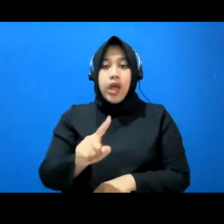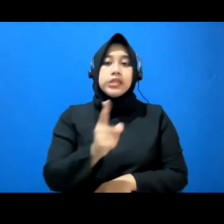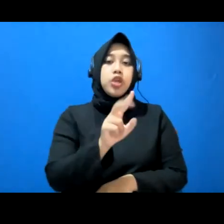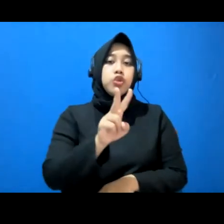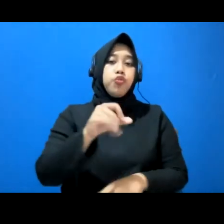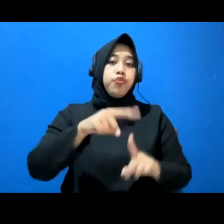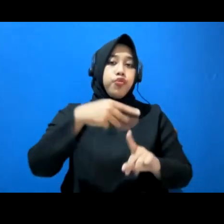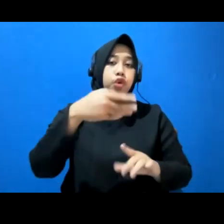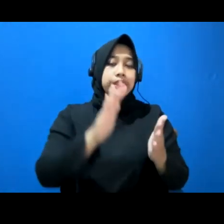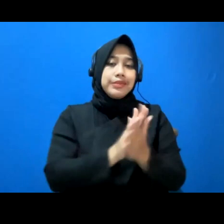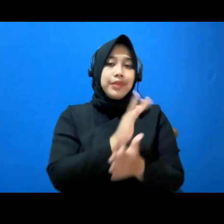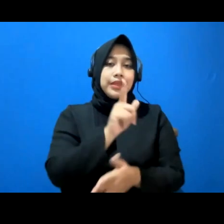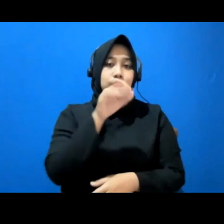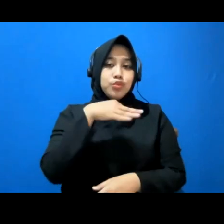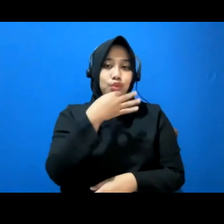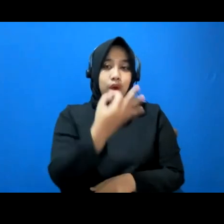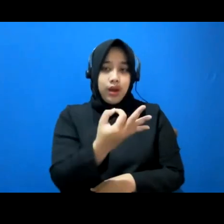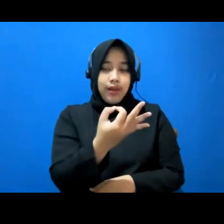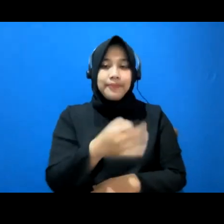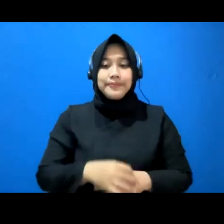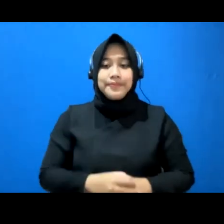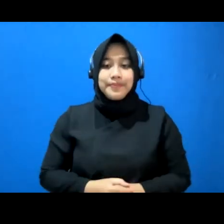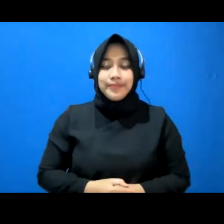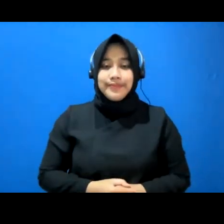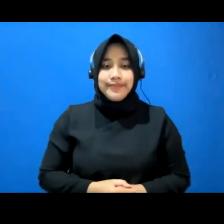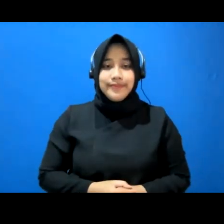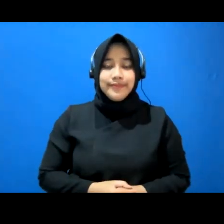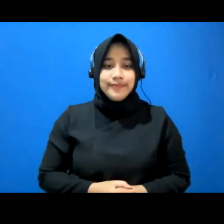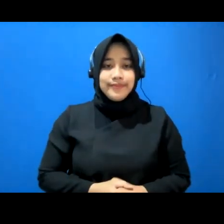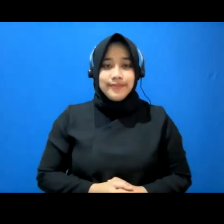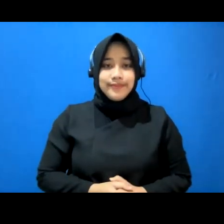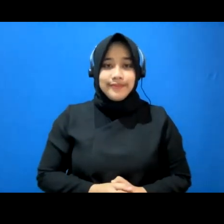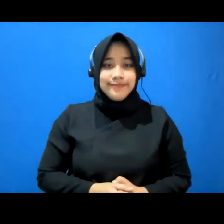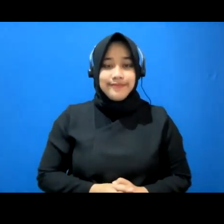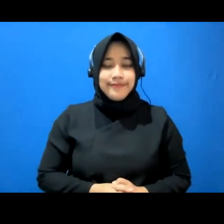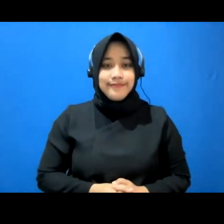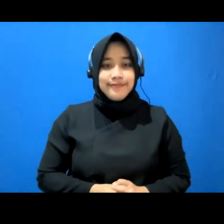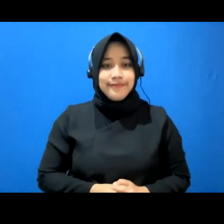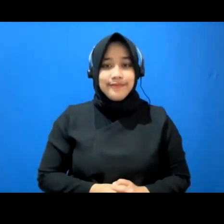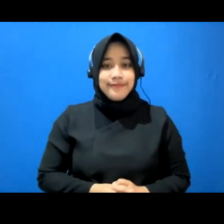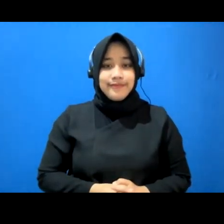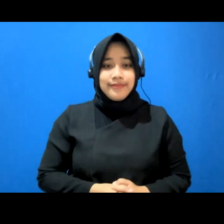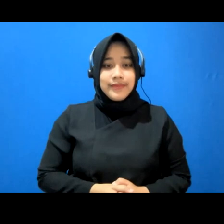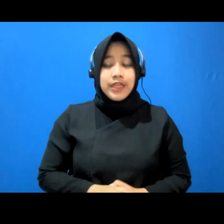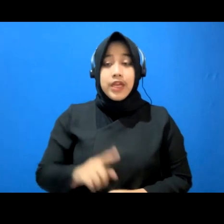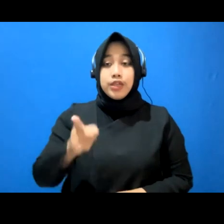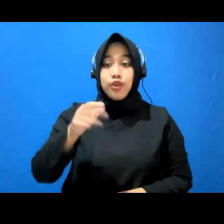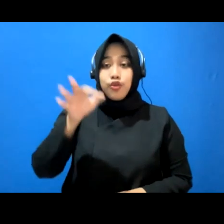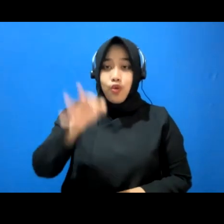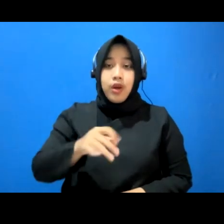Ya, jadi karena one win, one vote,